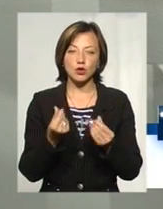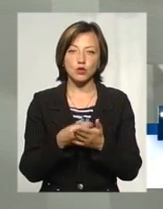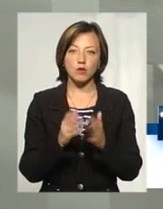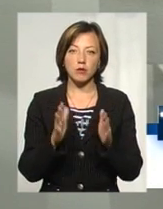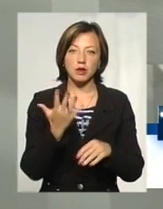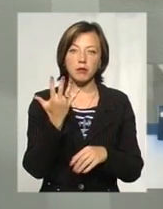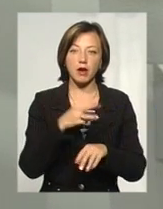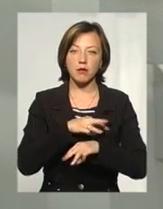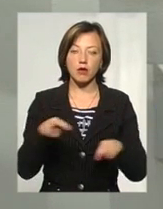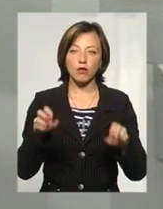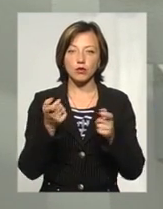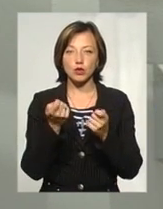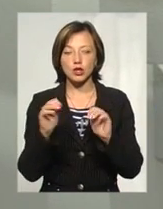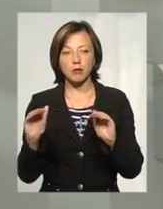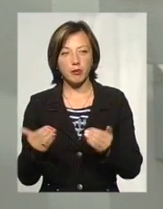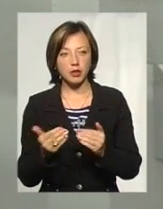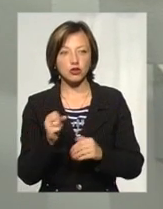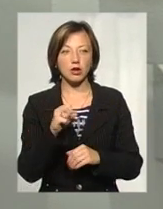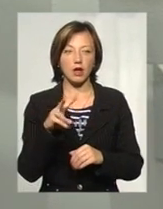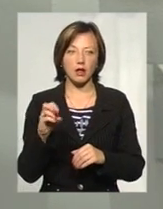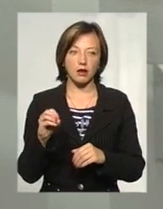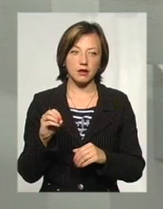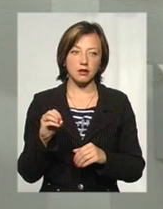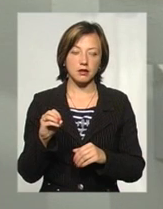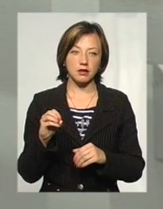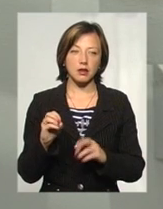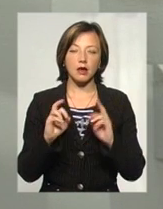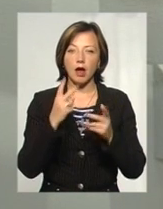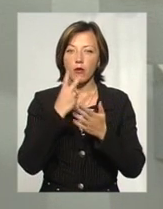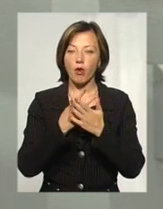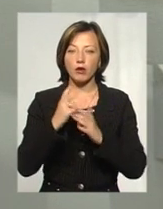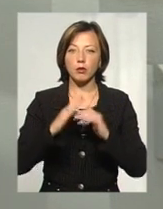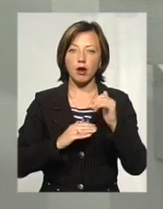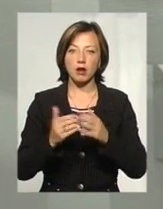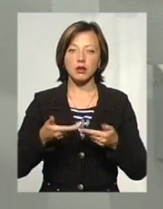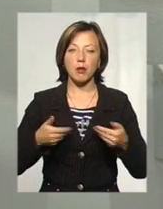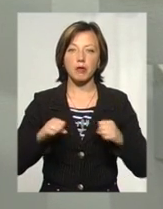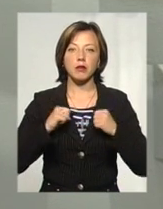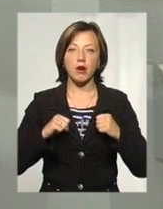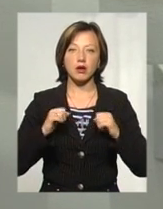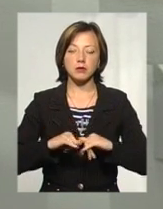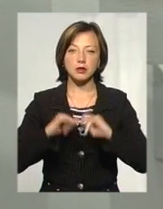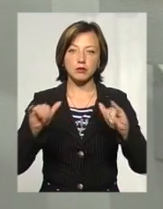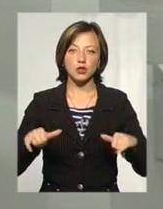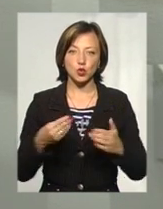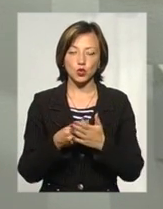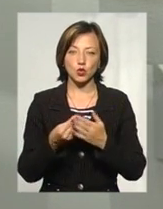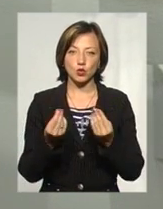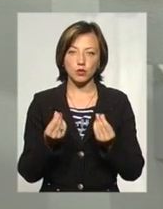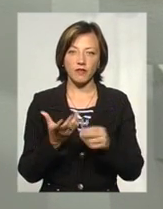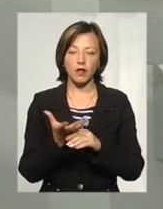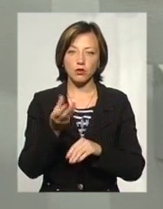5 мільйонів, можливо, трошки менше. Але, як показує практика, ми намагаємося збільшувати суму на